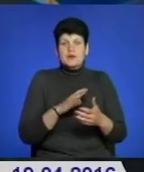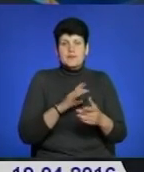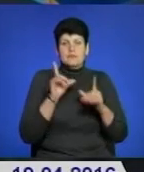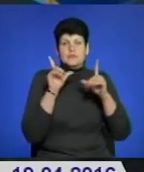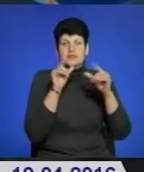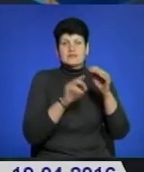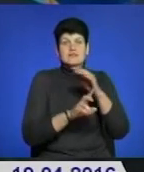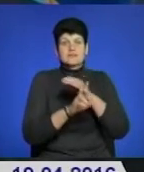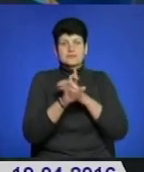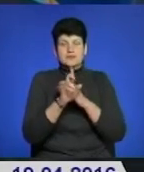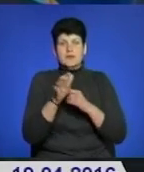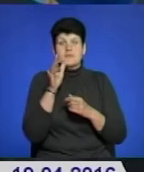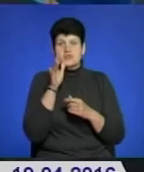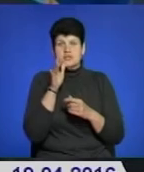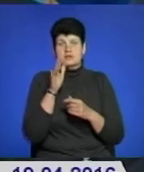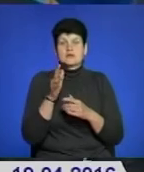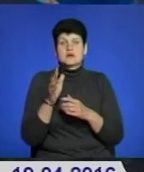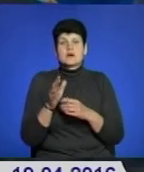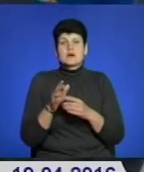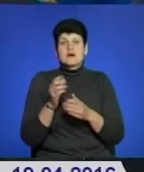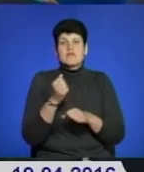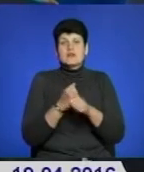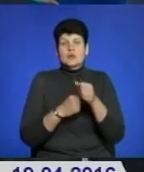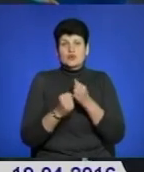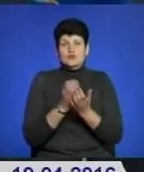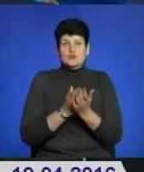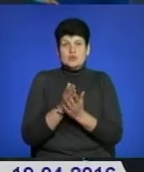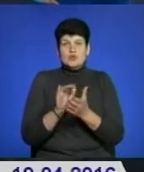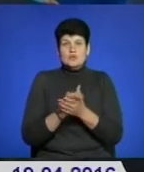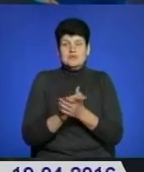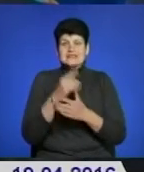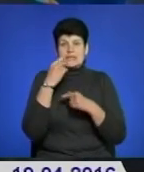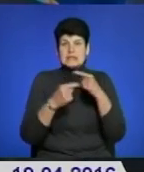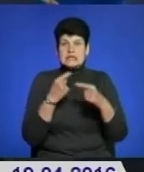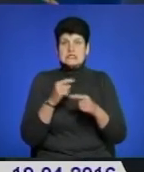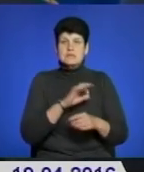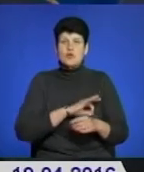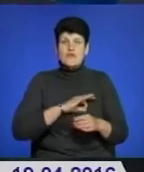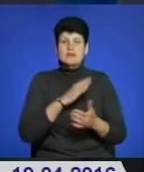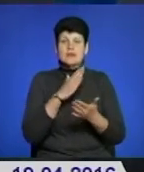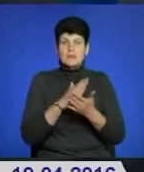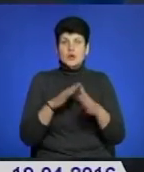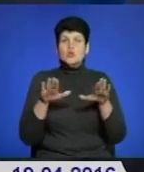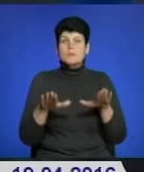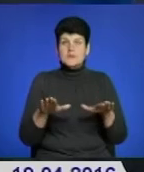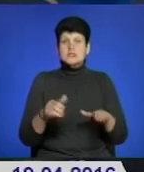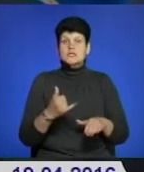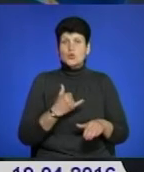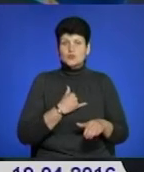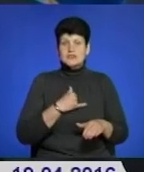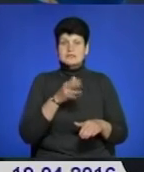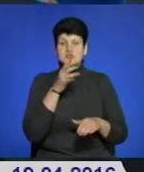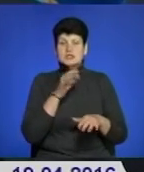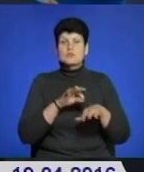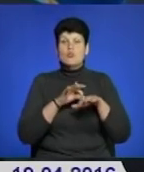під час Великодніх богослужінь і ознайомитися з традиціями виховання, які мають місце в нас під час